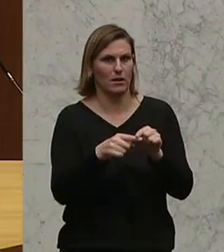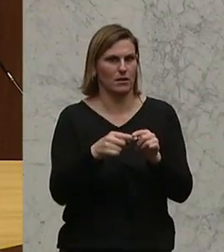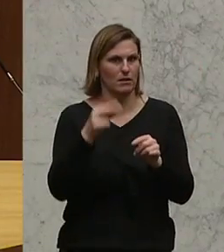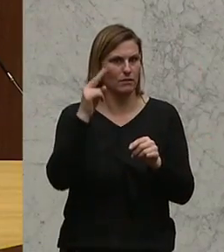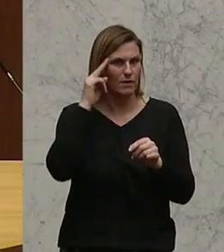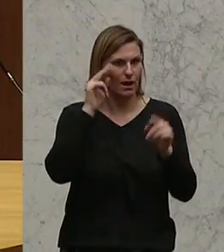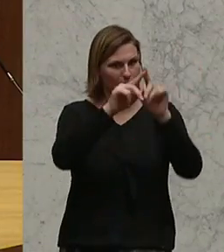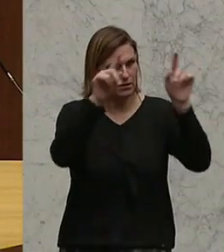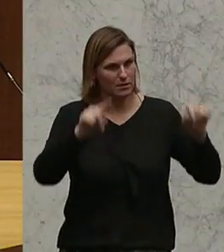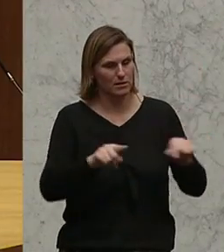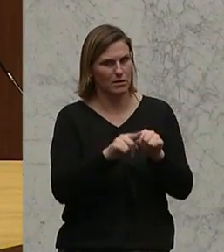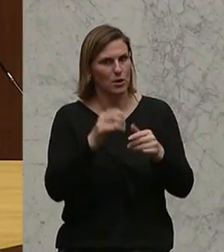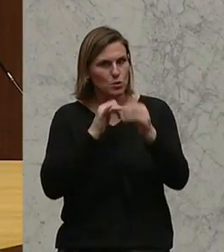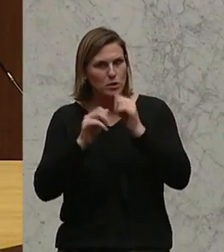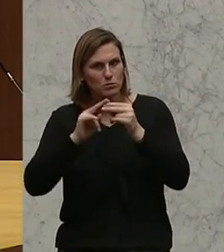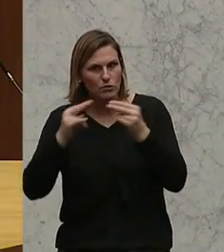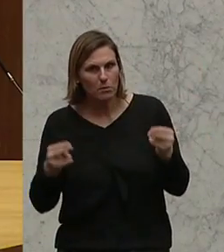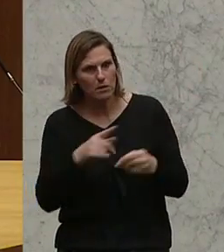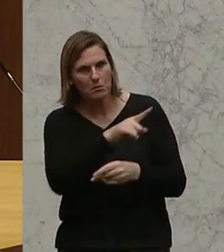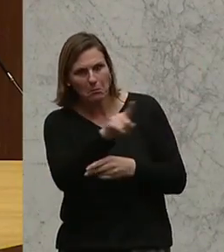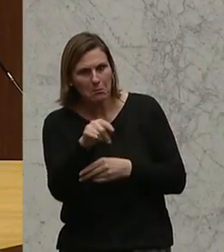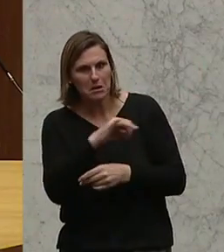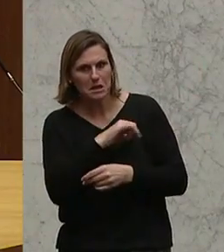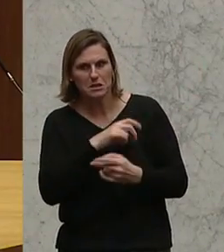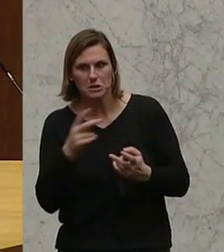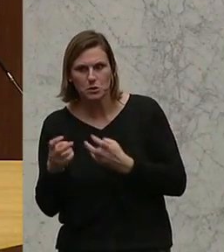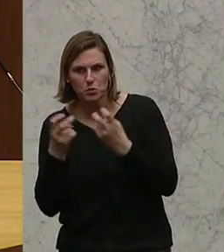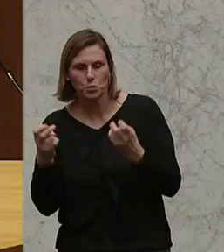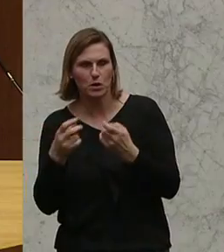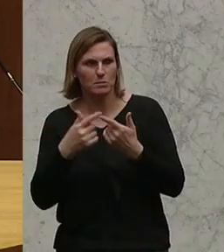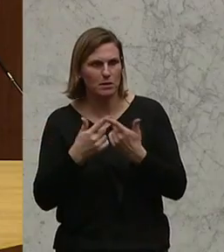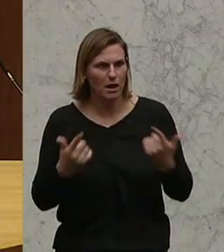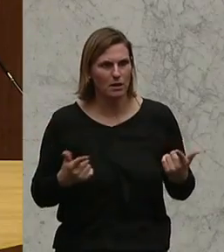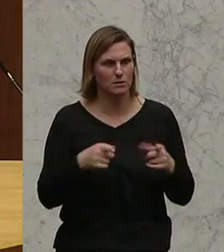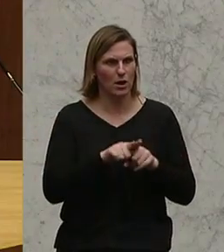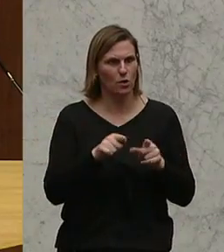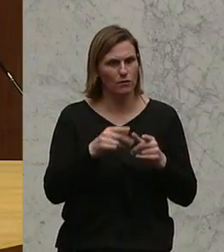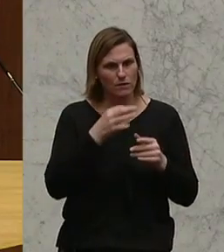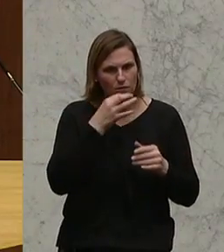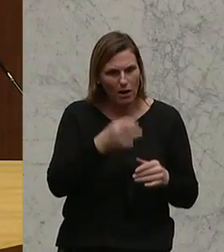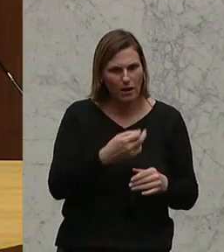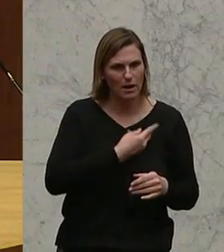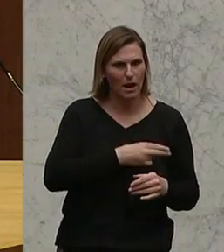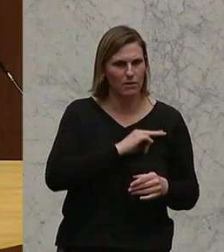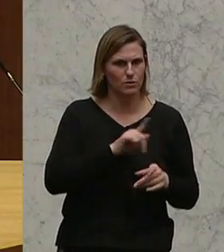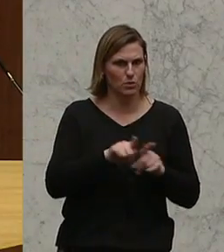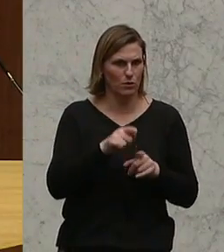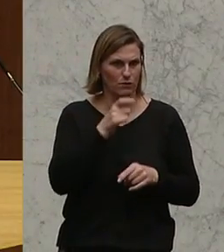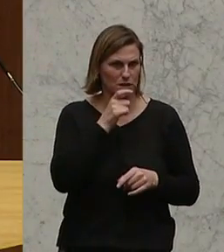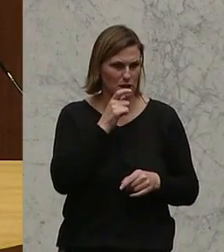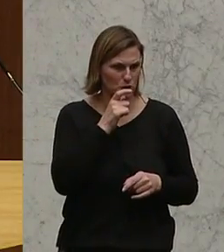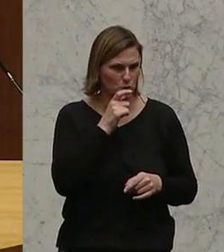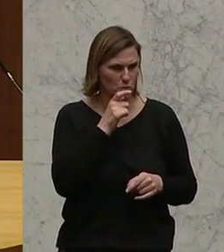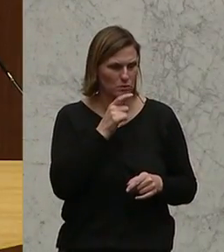Lösen wir gemeinsam mit den Tourismusverbänden, mit den Gemeinden, mit den Ländern auch die Haftungsfrage in Form von Versicherungen. Ein